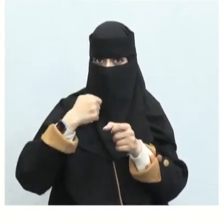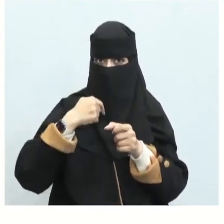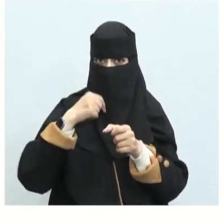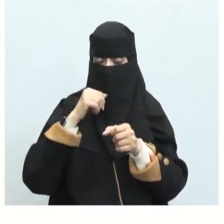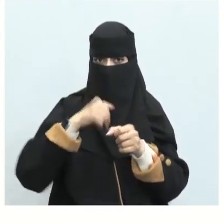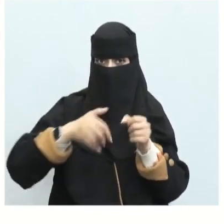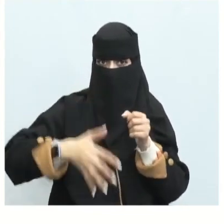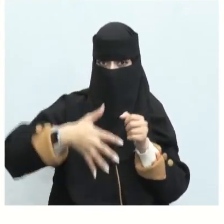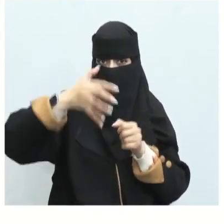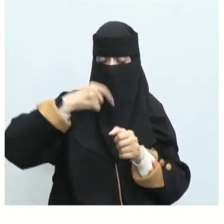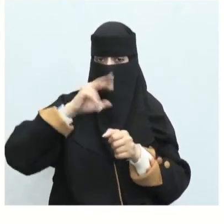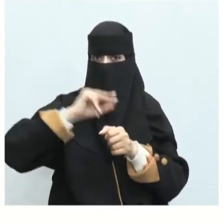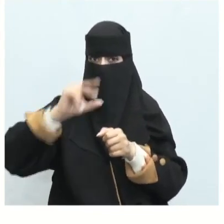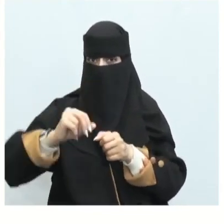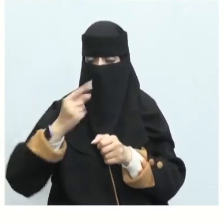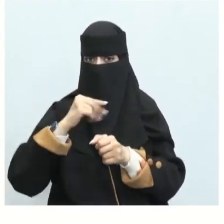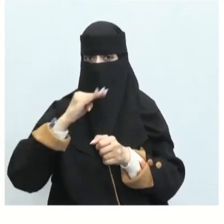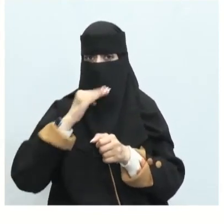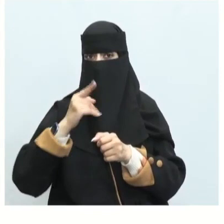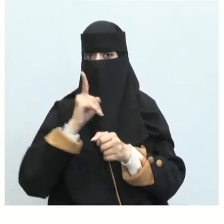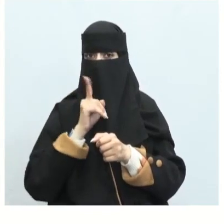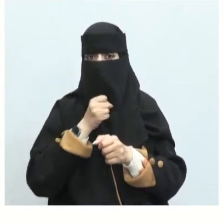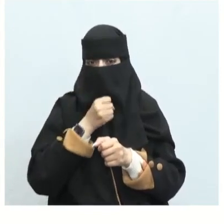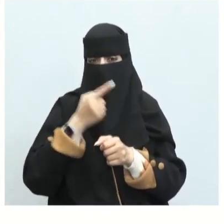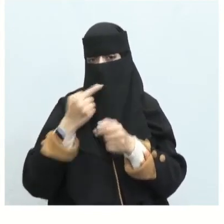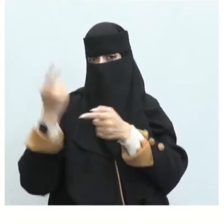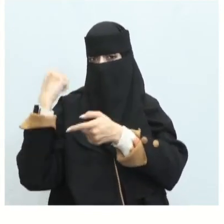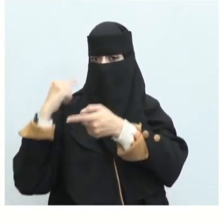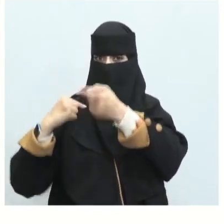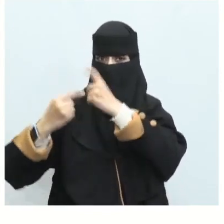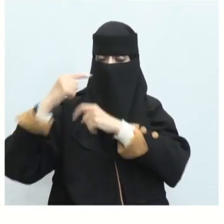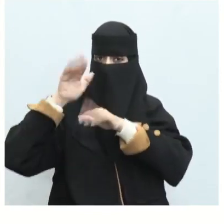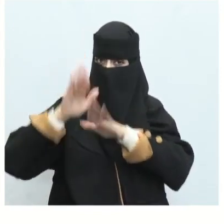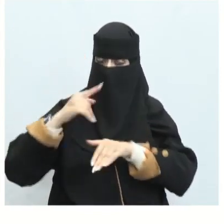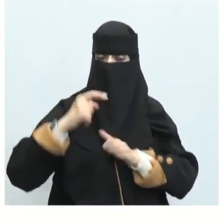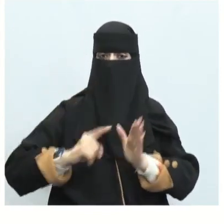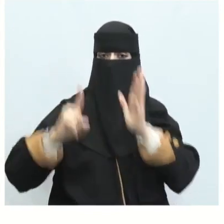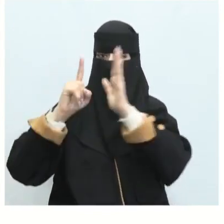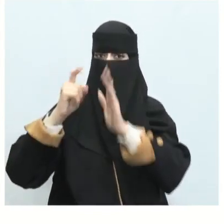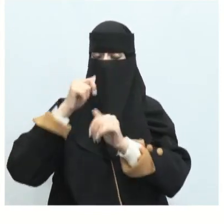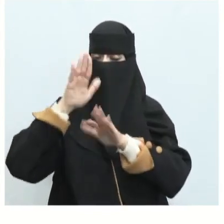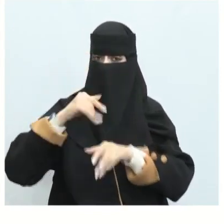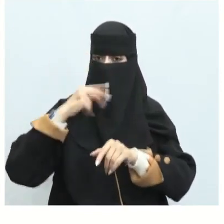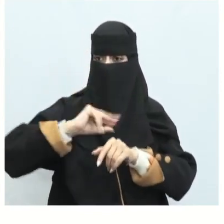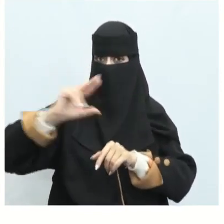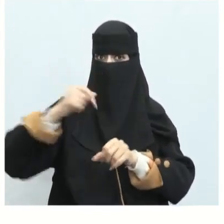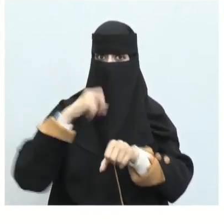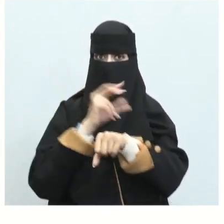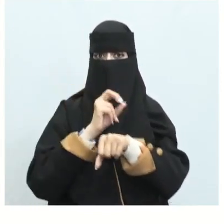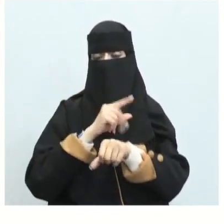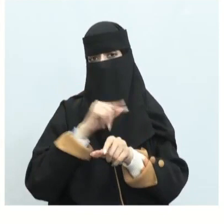ولكل قوم سنة إمامها نحن أيضا لنا قائد ولنا إمام هو الذي نسير على خطاه